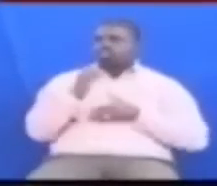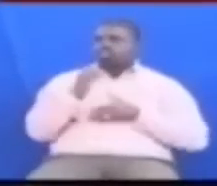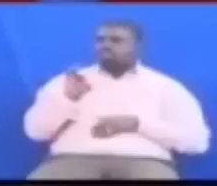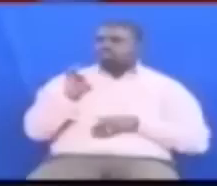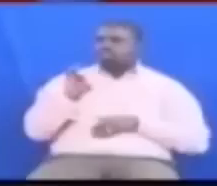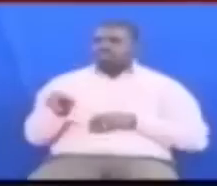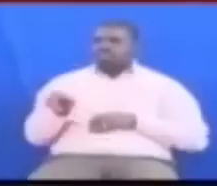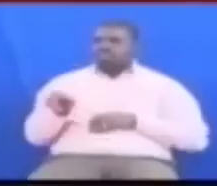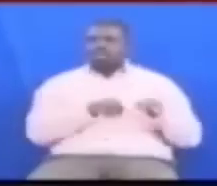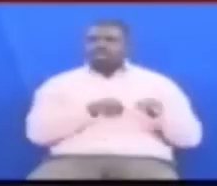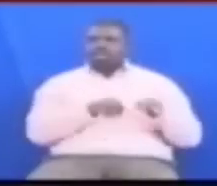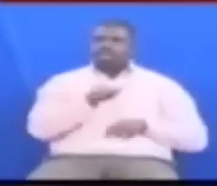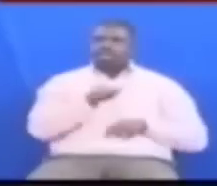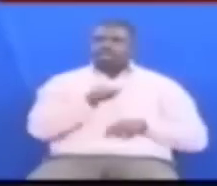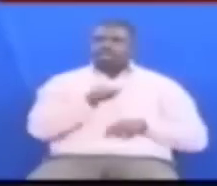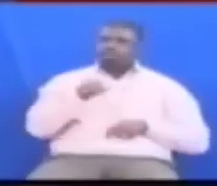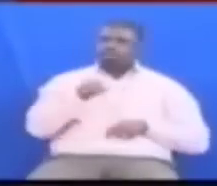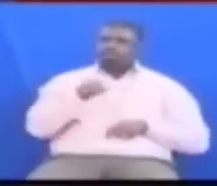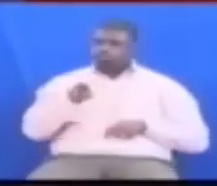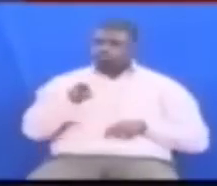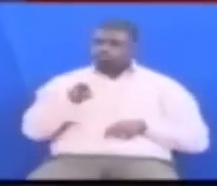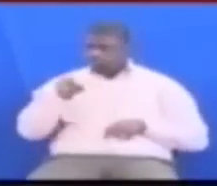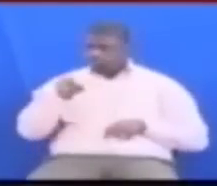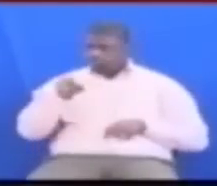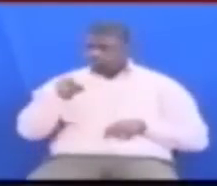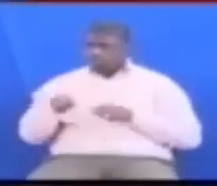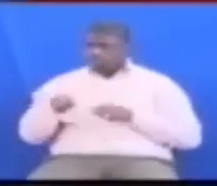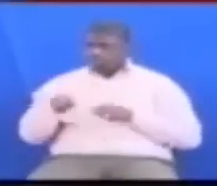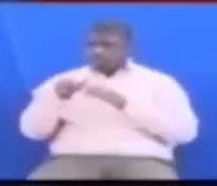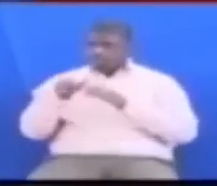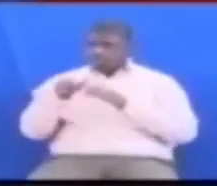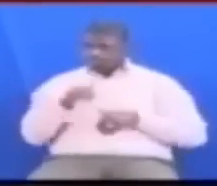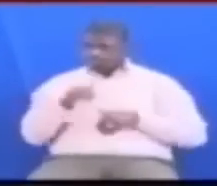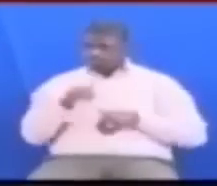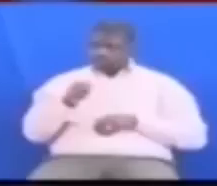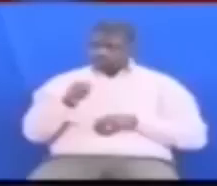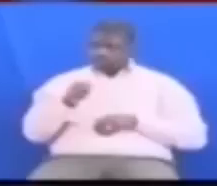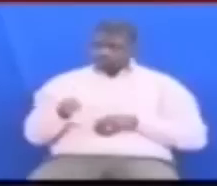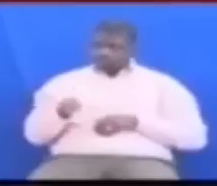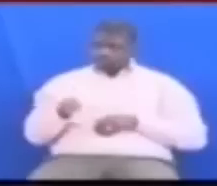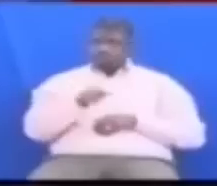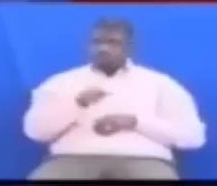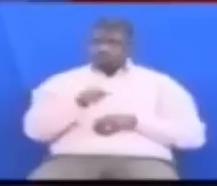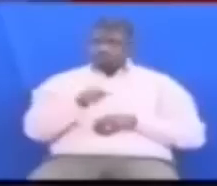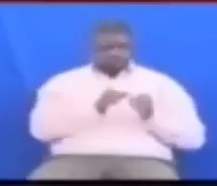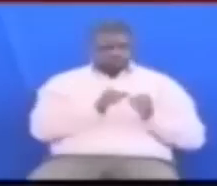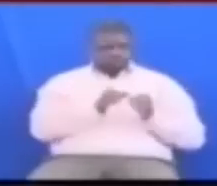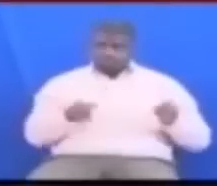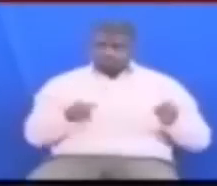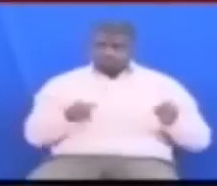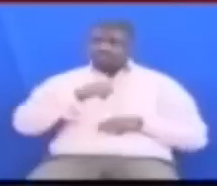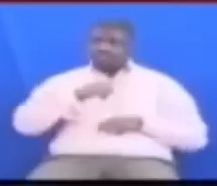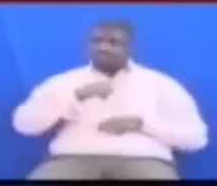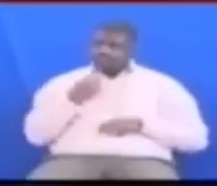Haneenda na nyumbu Haneenda kwa wapa Wale wabunge wa CCM Wanaasema Nikuwa mwoje Huu ni ubaguzi Na sisi tunasema